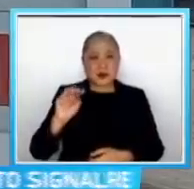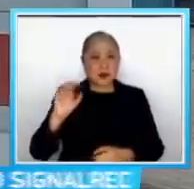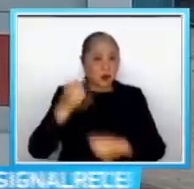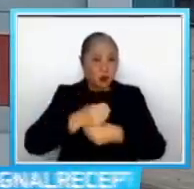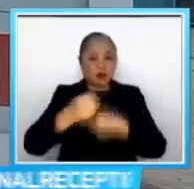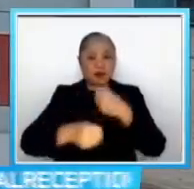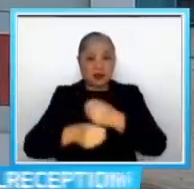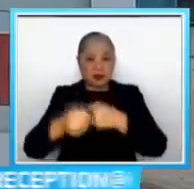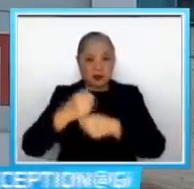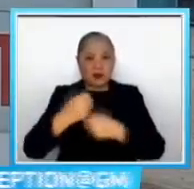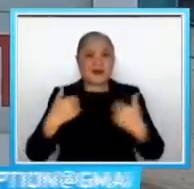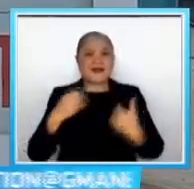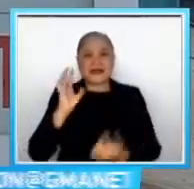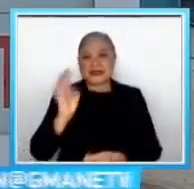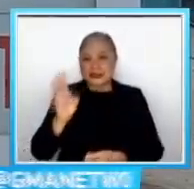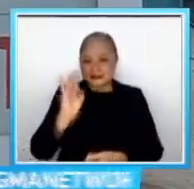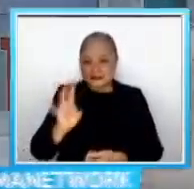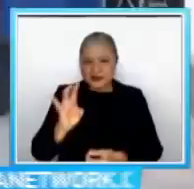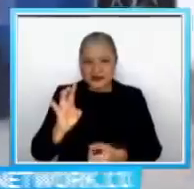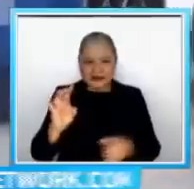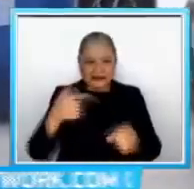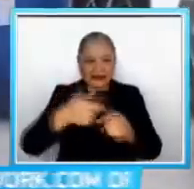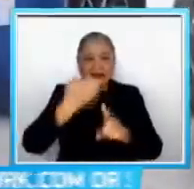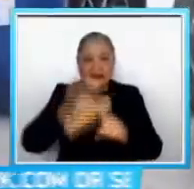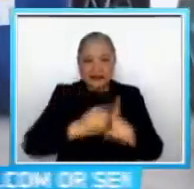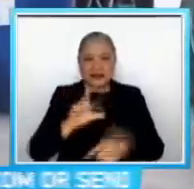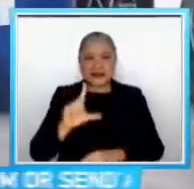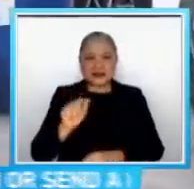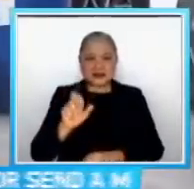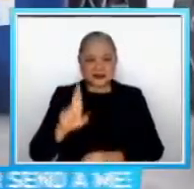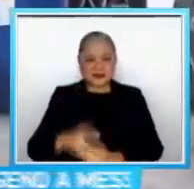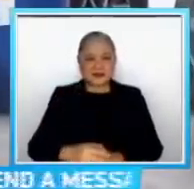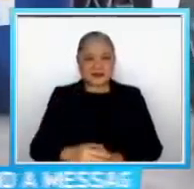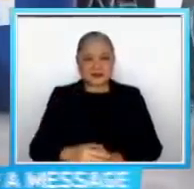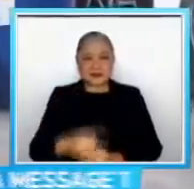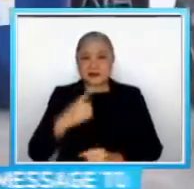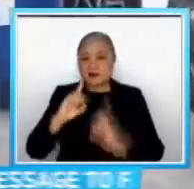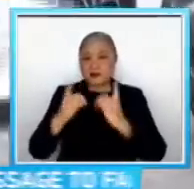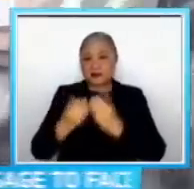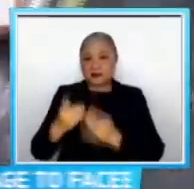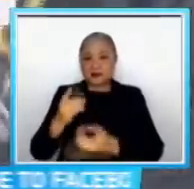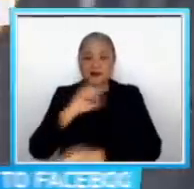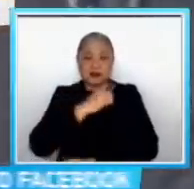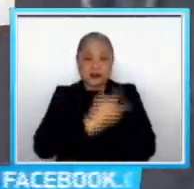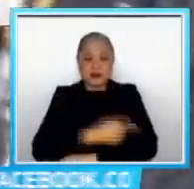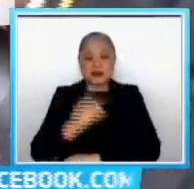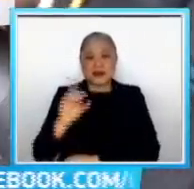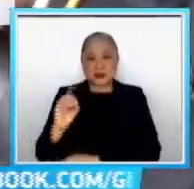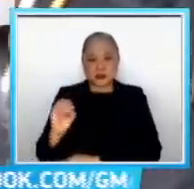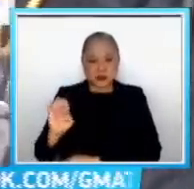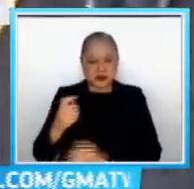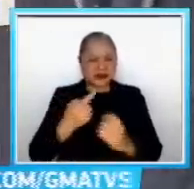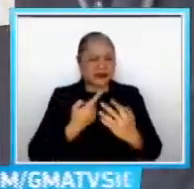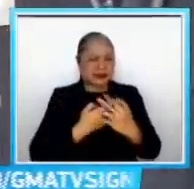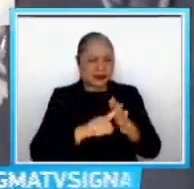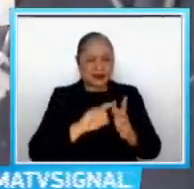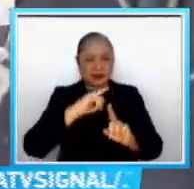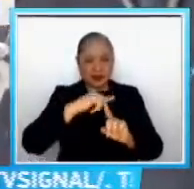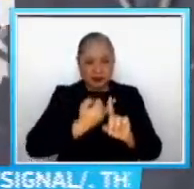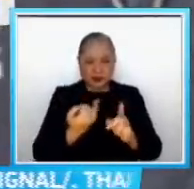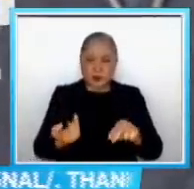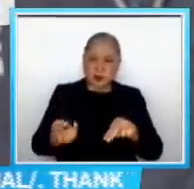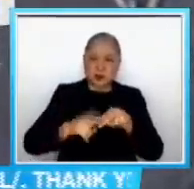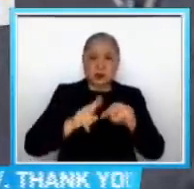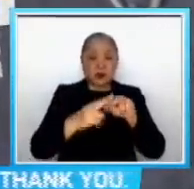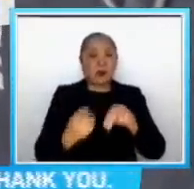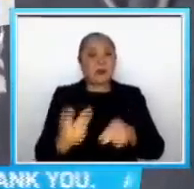sa 70 pesos ang kada litro ng gasolina Sa datos ng Department of Energy, simula noong Enero, halos 10 pesos nang itinaas ng presyo